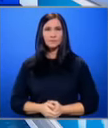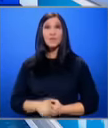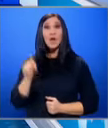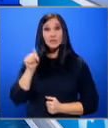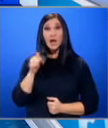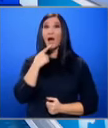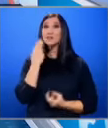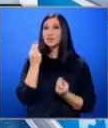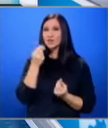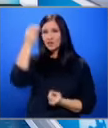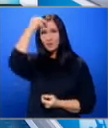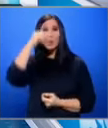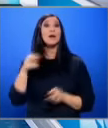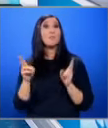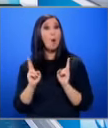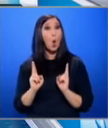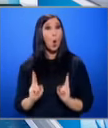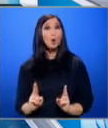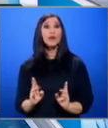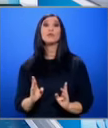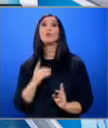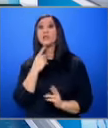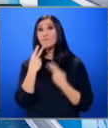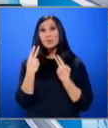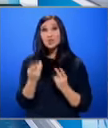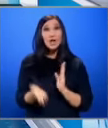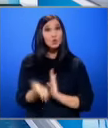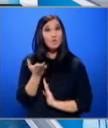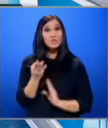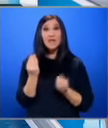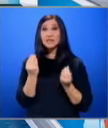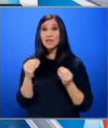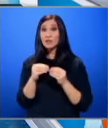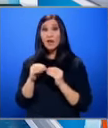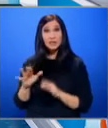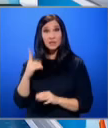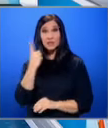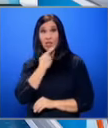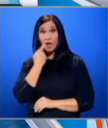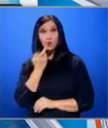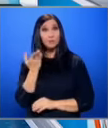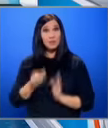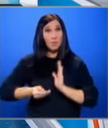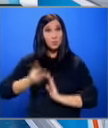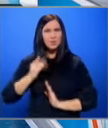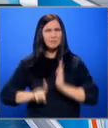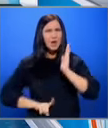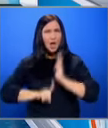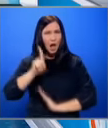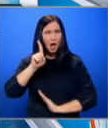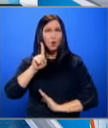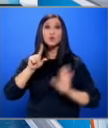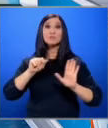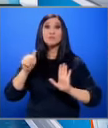Сега за цените у нас и по-конкретно за впечатляващия тръст на цените на яйцата Само за година те са поскъпнали рекордно с